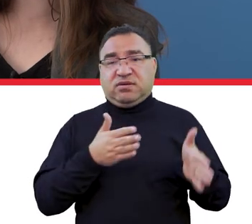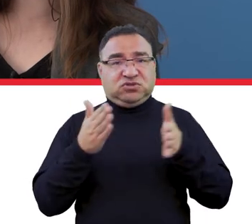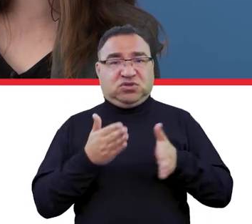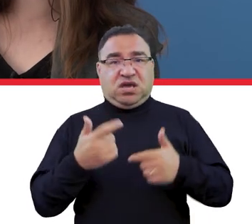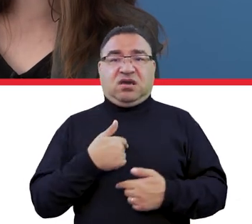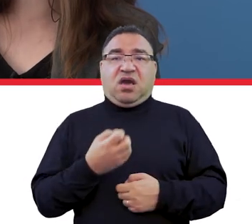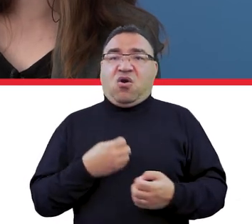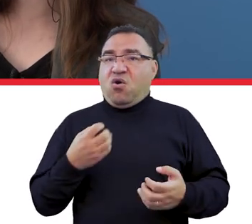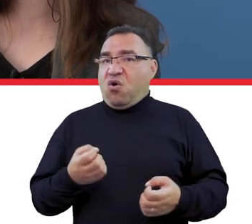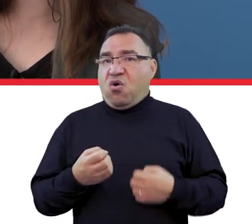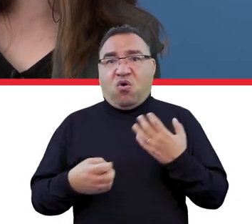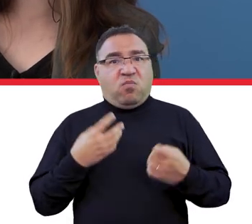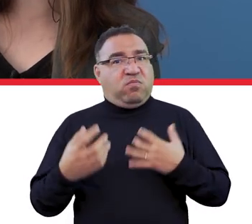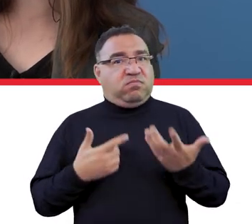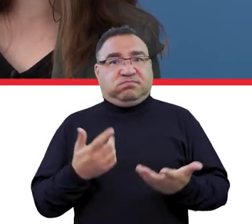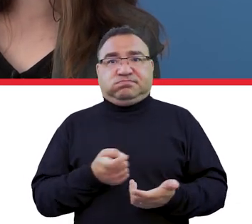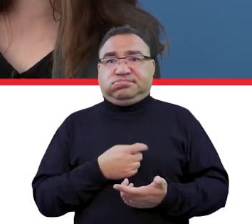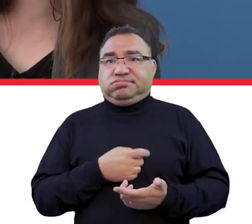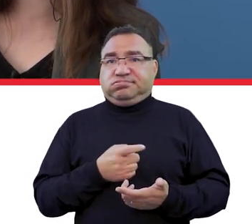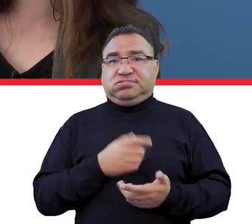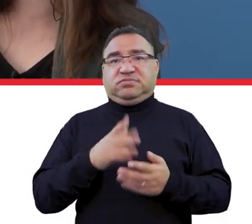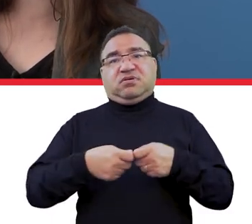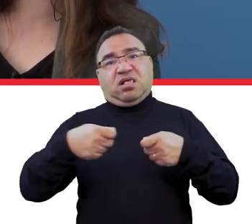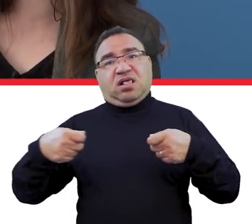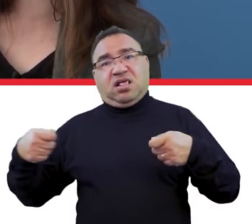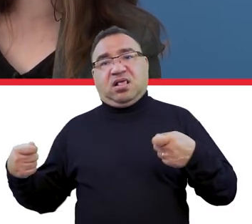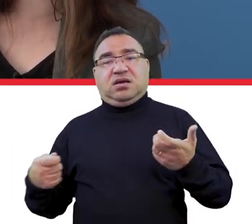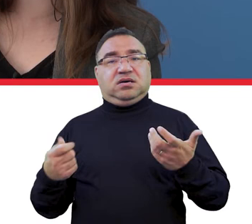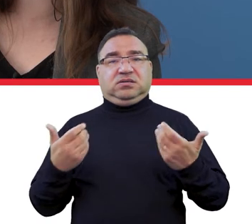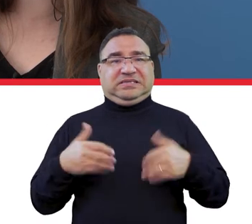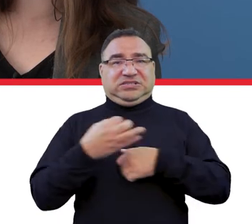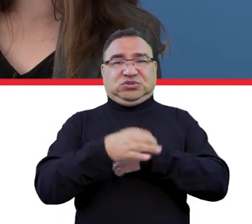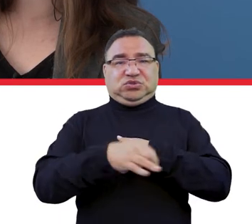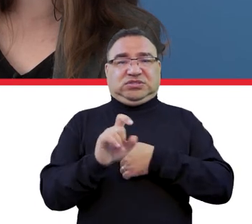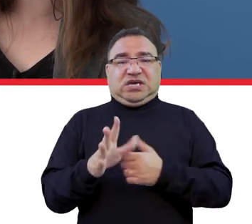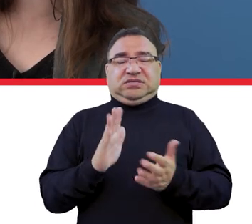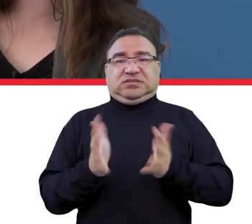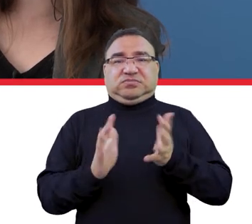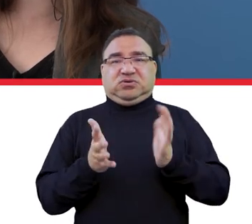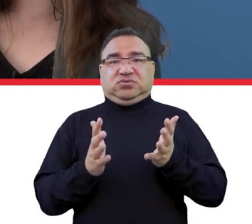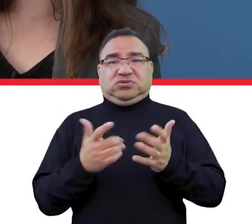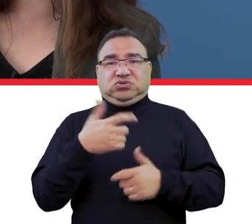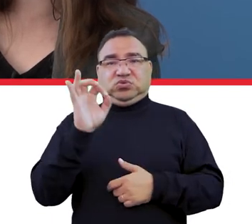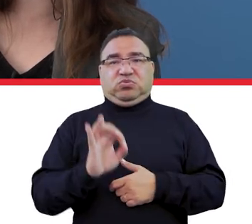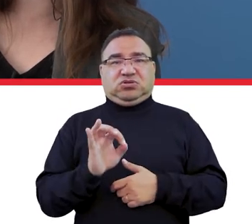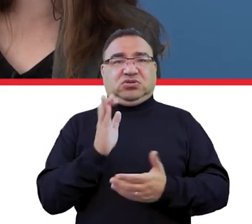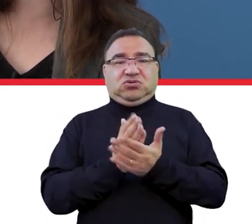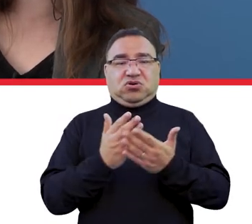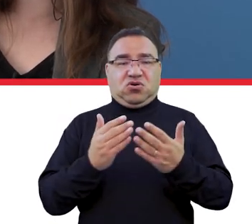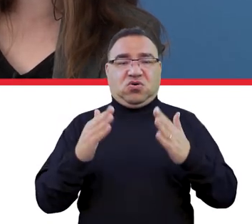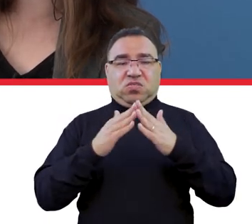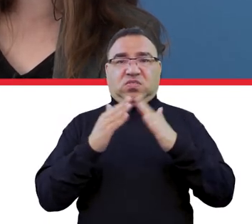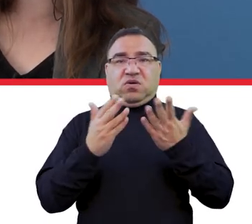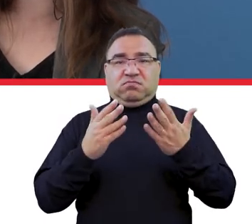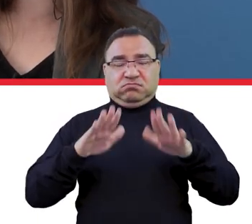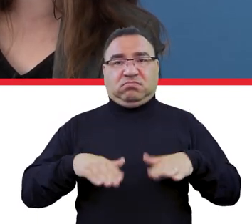a ja obawiam się, że nauczanie zdalne będzie przedłużane. Nie wyobrażam sobie ukończenia studiów w takiej formie, czyli w 100% zdalnej, skoro wybrałam